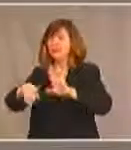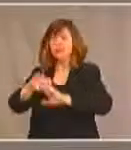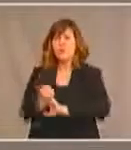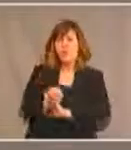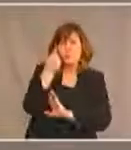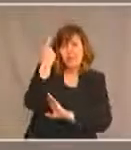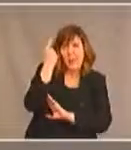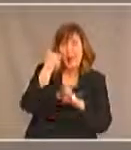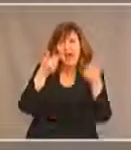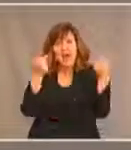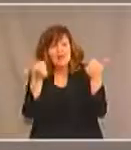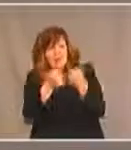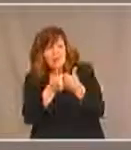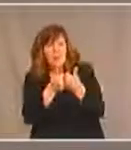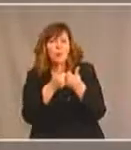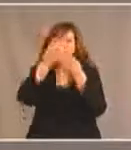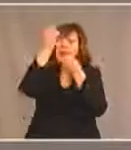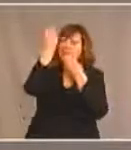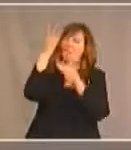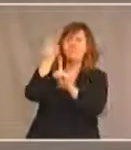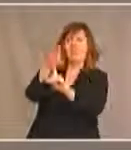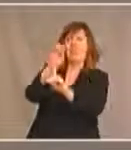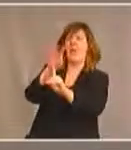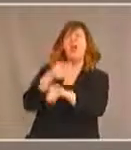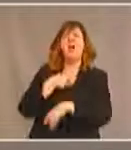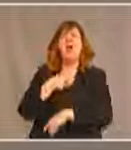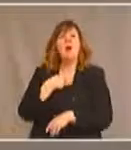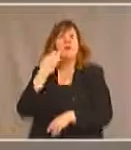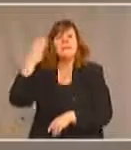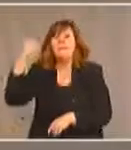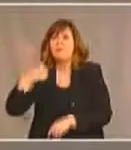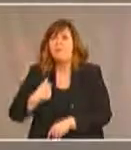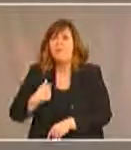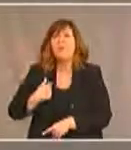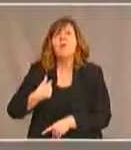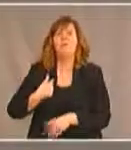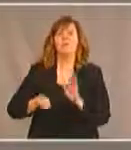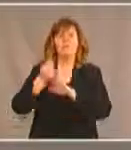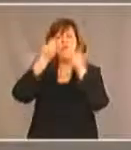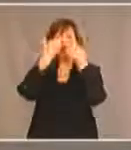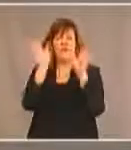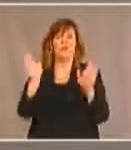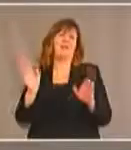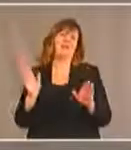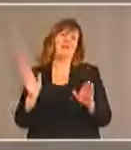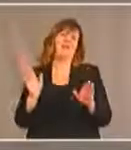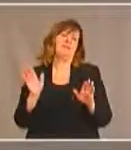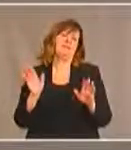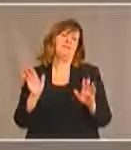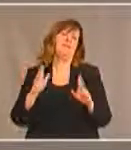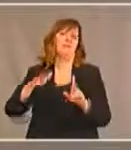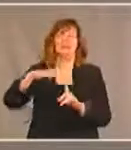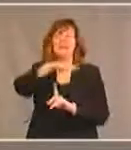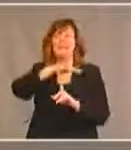à être informés et à faire des changements mieux cela vaut l'environnement des personnes ayant handicap